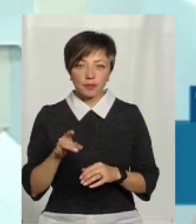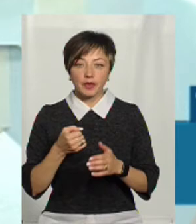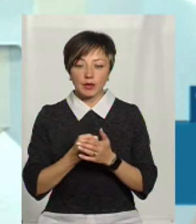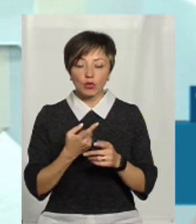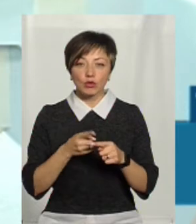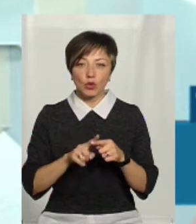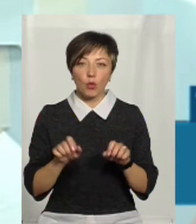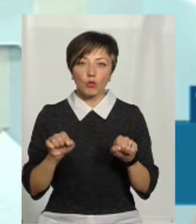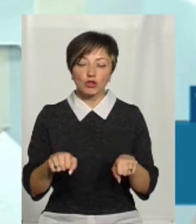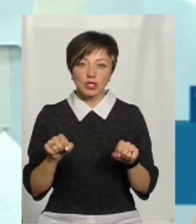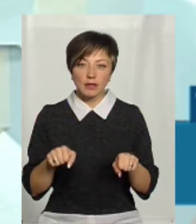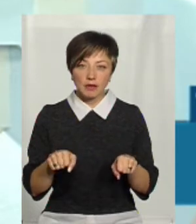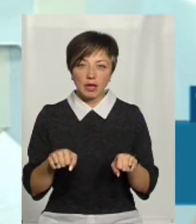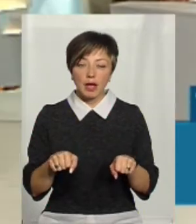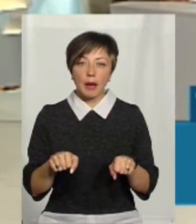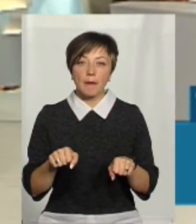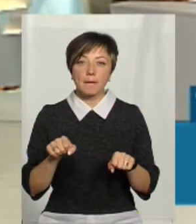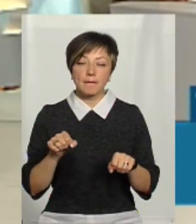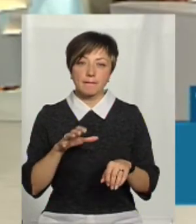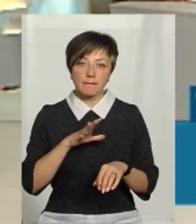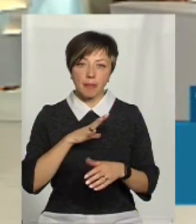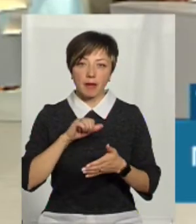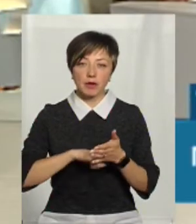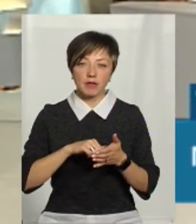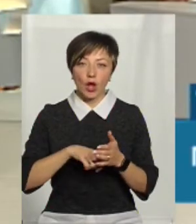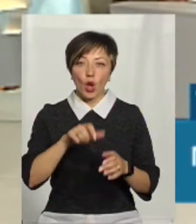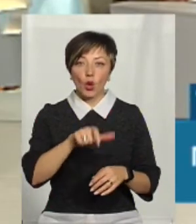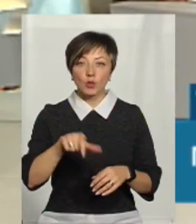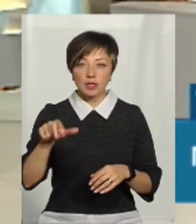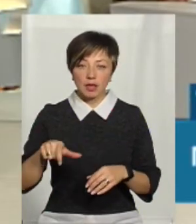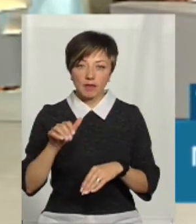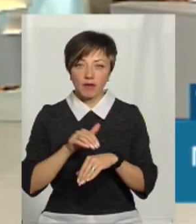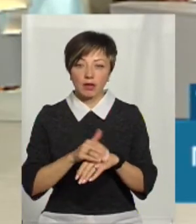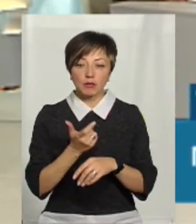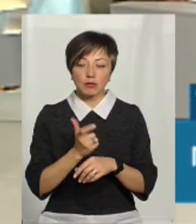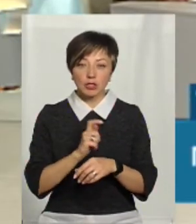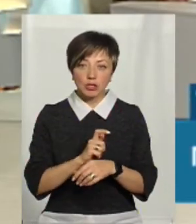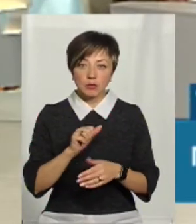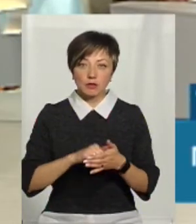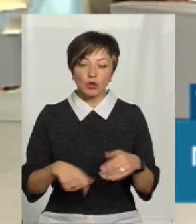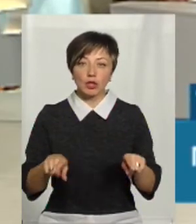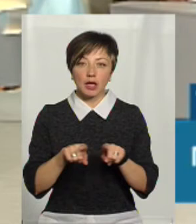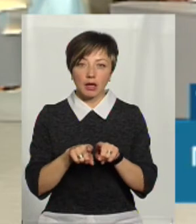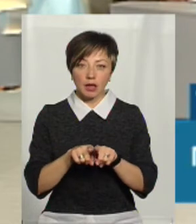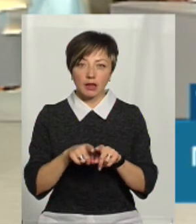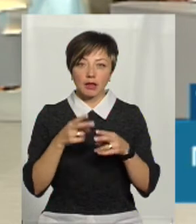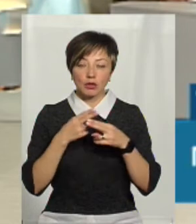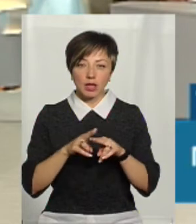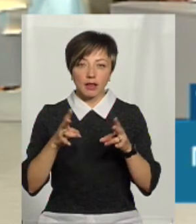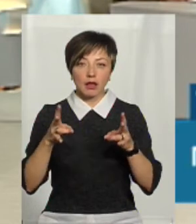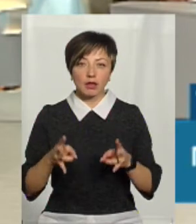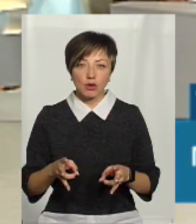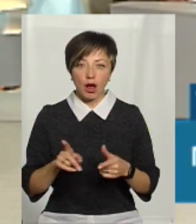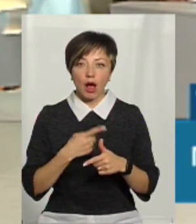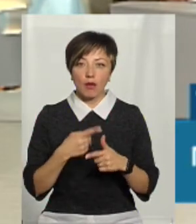До цього також, можливо, міг привести і людський фактор, який в більшості призводить до таких техногенних